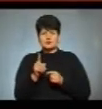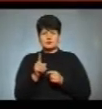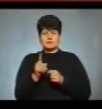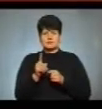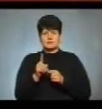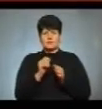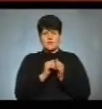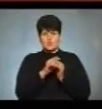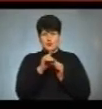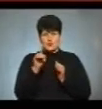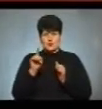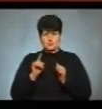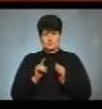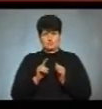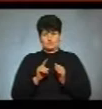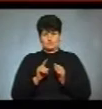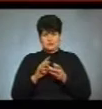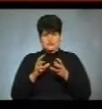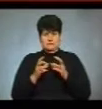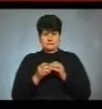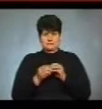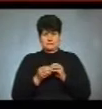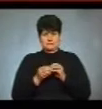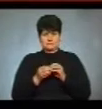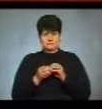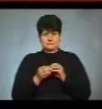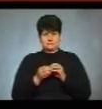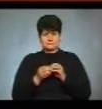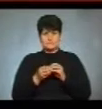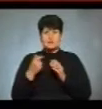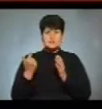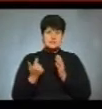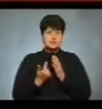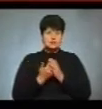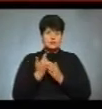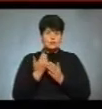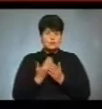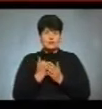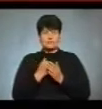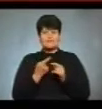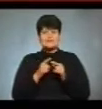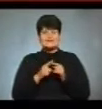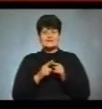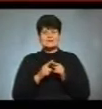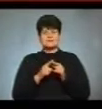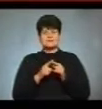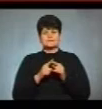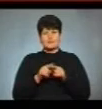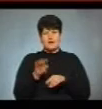репрезентативні дані. І, знову ж таки, це зріс, це як